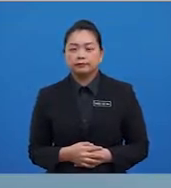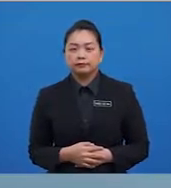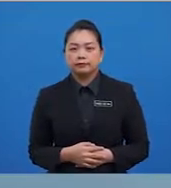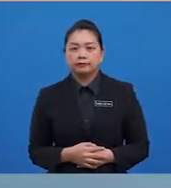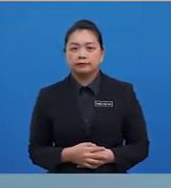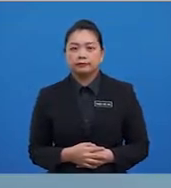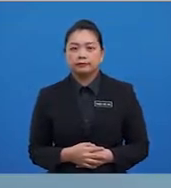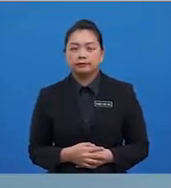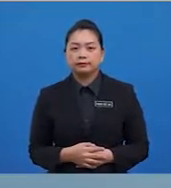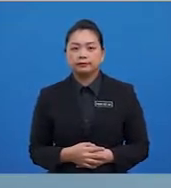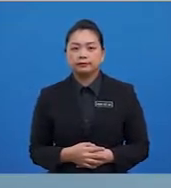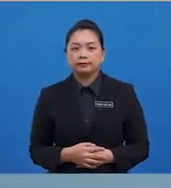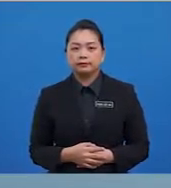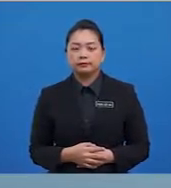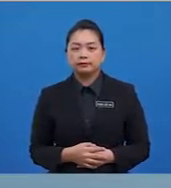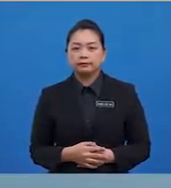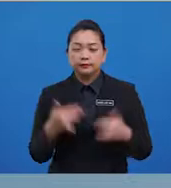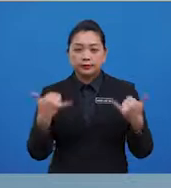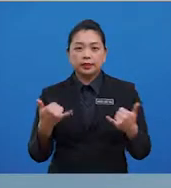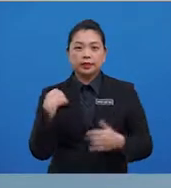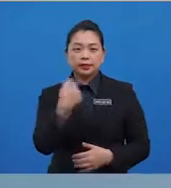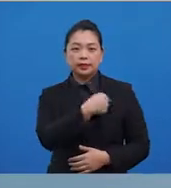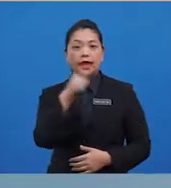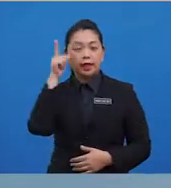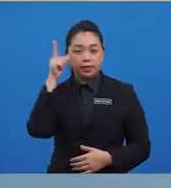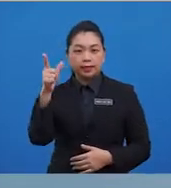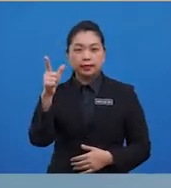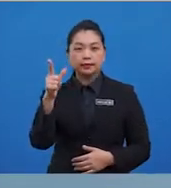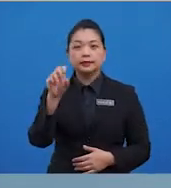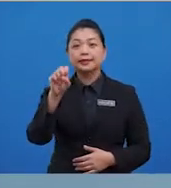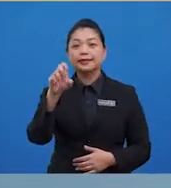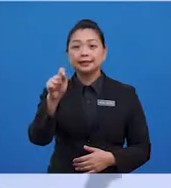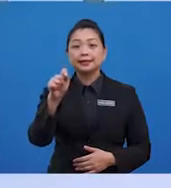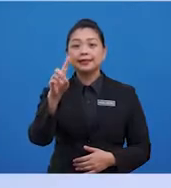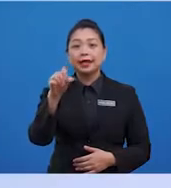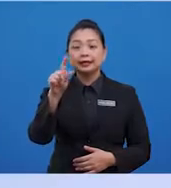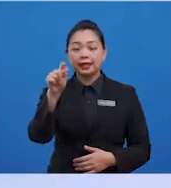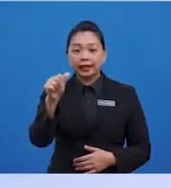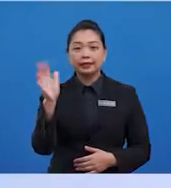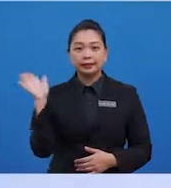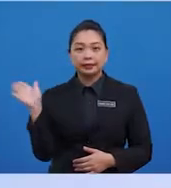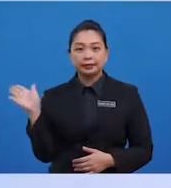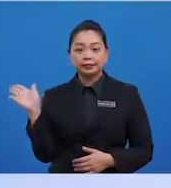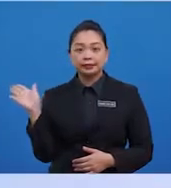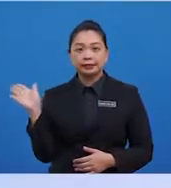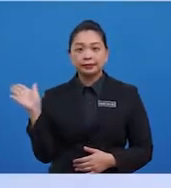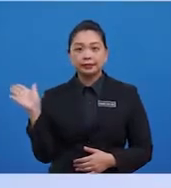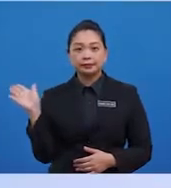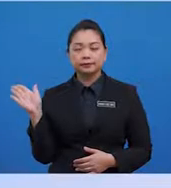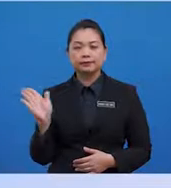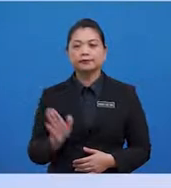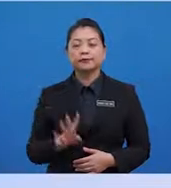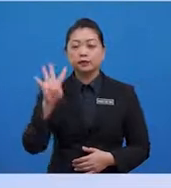data. Mari kita melihat set data berikut. Buka tanda kurung dakap